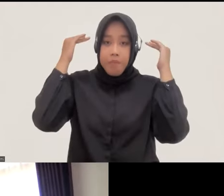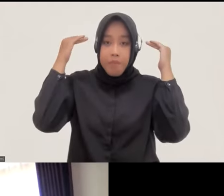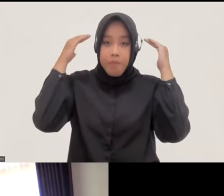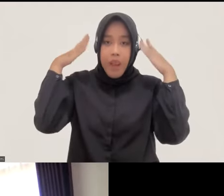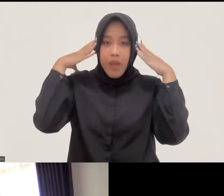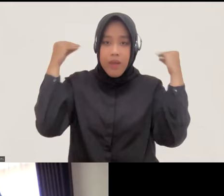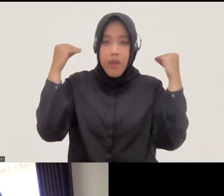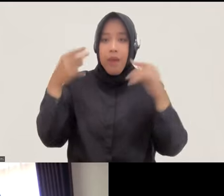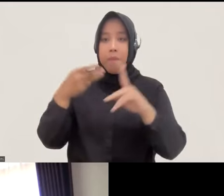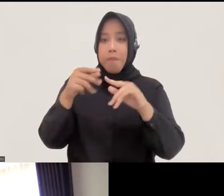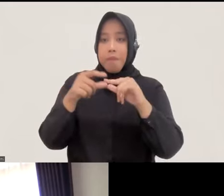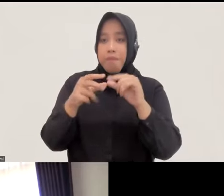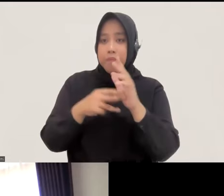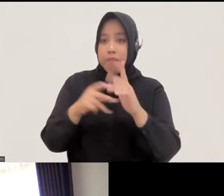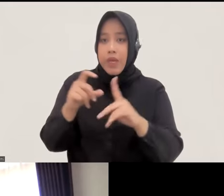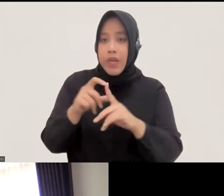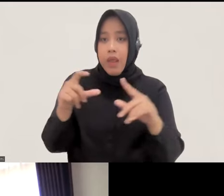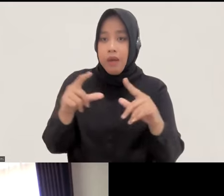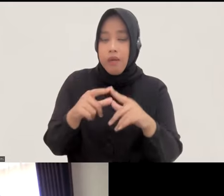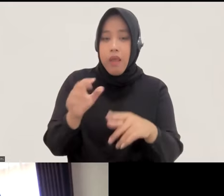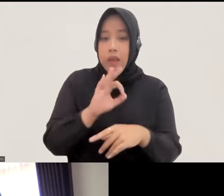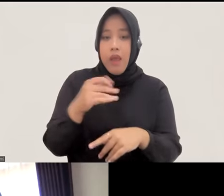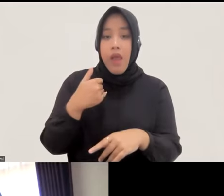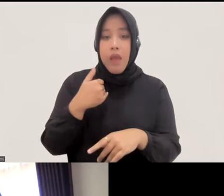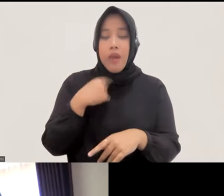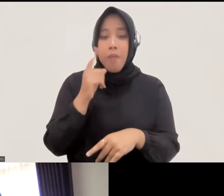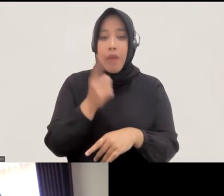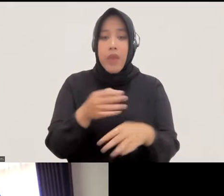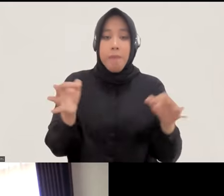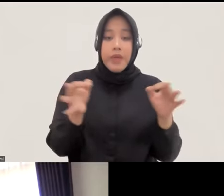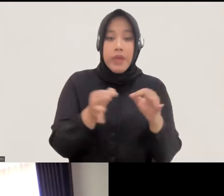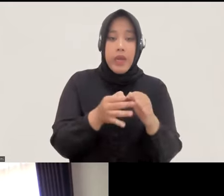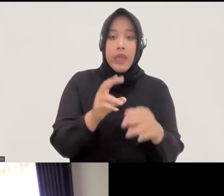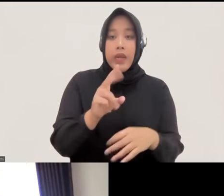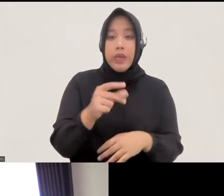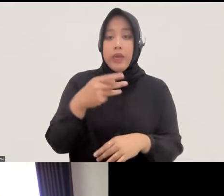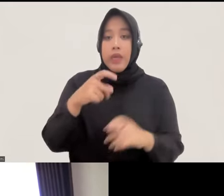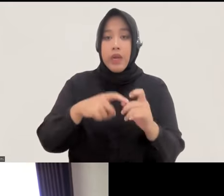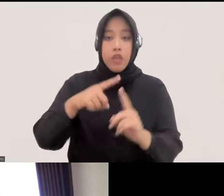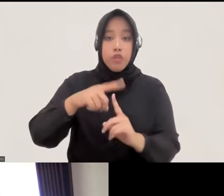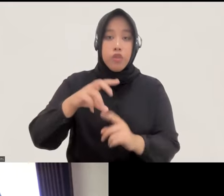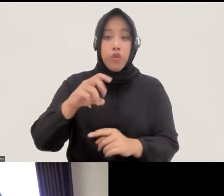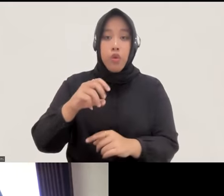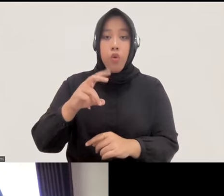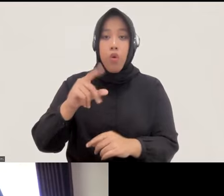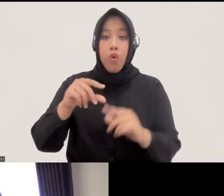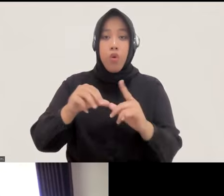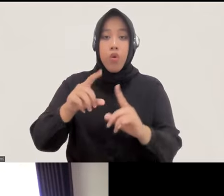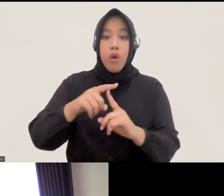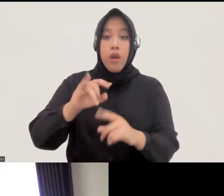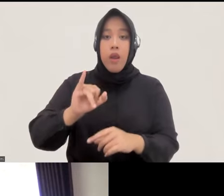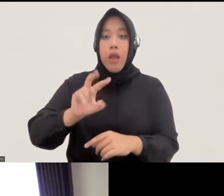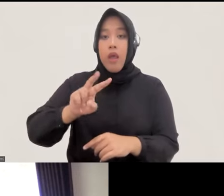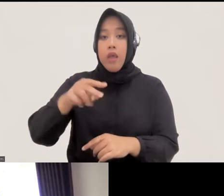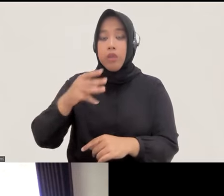kan nggak ada nggak ada yang kemudian menggunakan pendekatan restoratif justice dalam tindak pidananya tetapi yang mereka